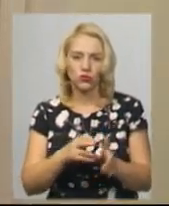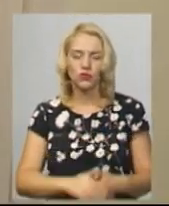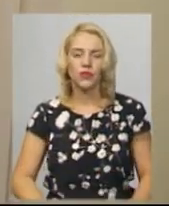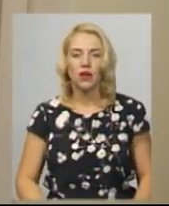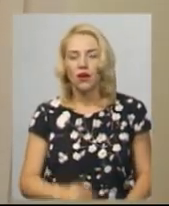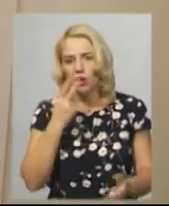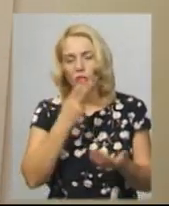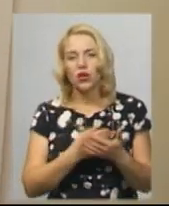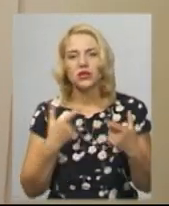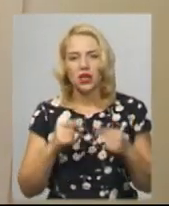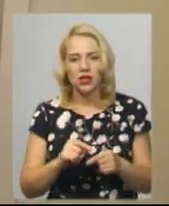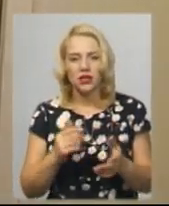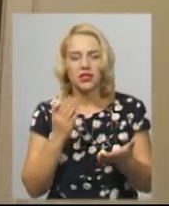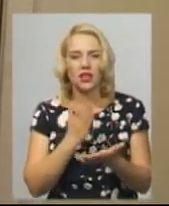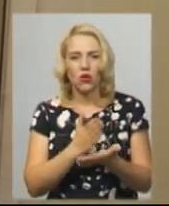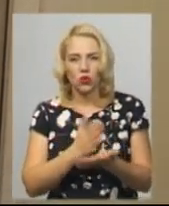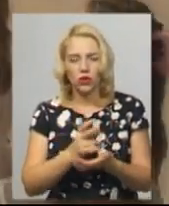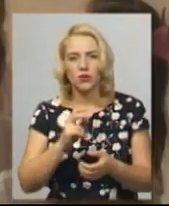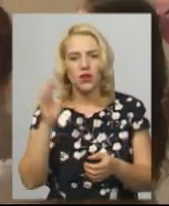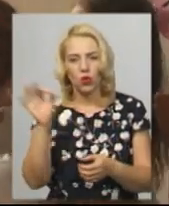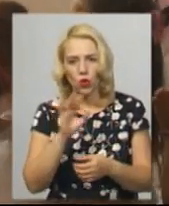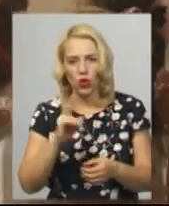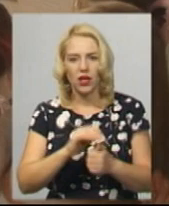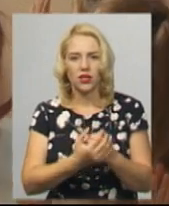Показали, де знаходиться туалет та рукомийники.